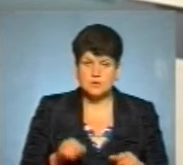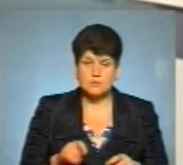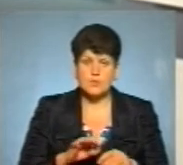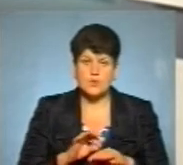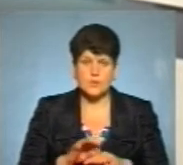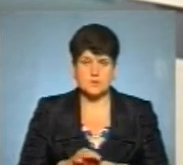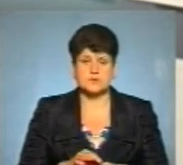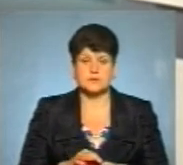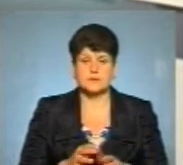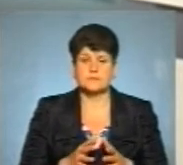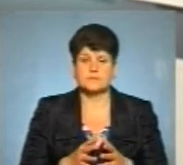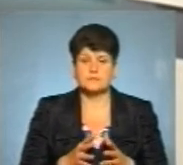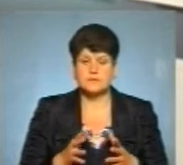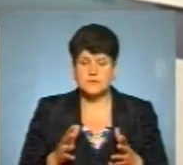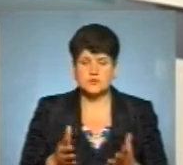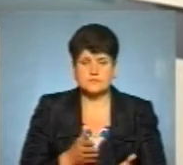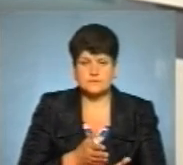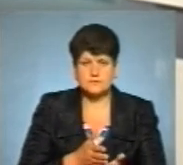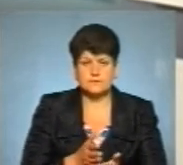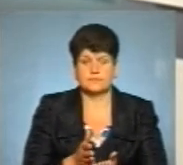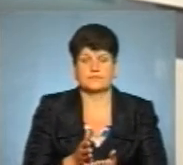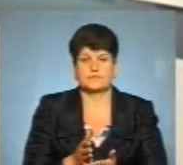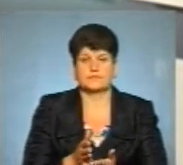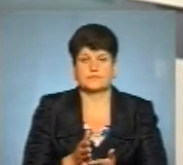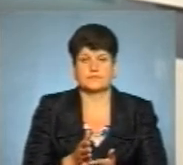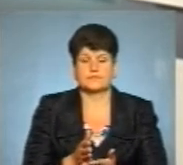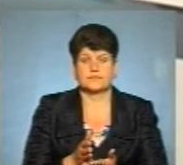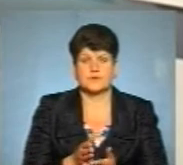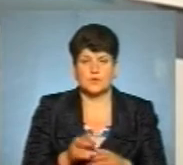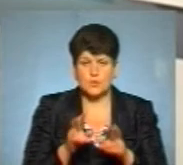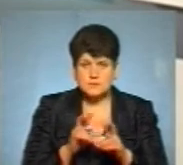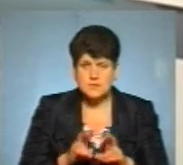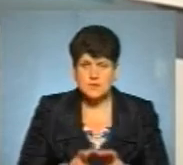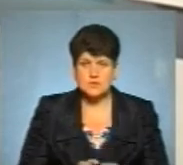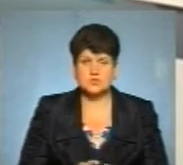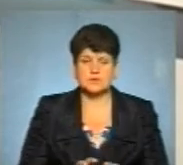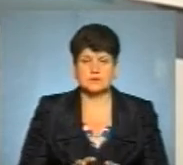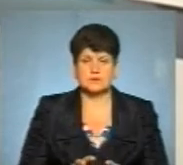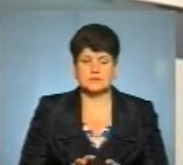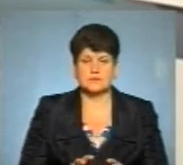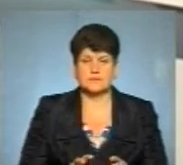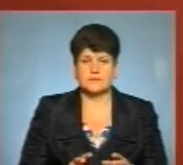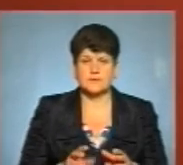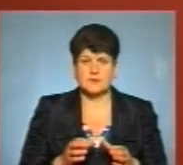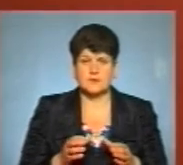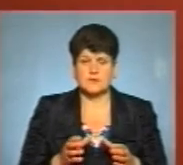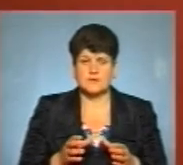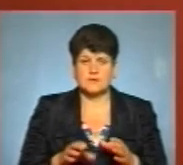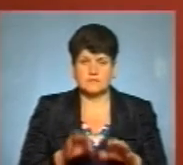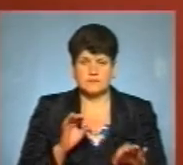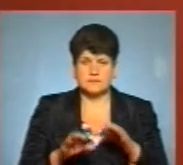цілеспрямовані, акцентовані дослідження, виділивши певні когорти